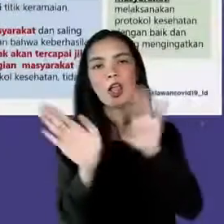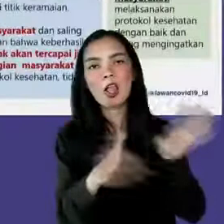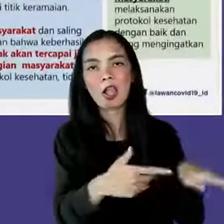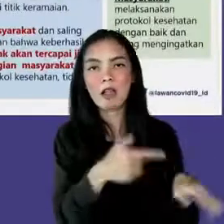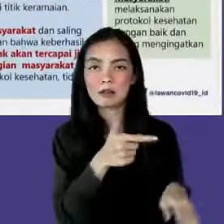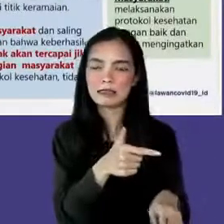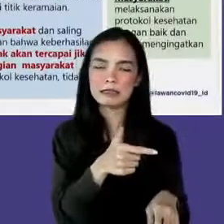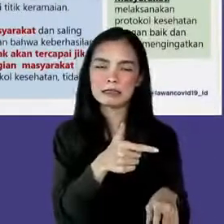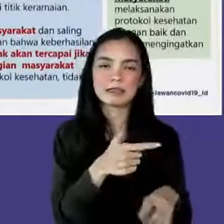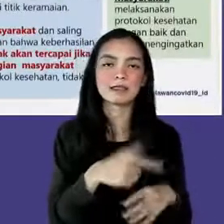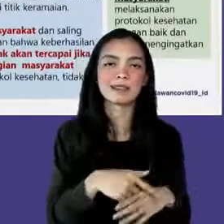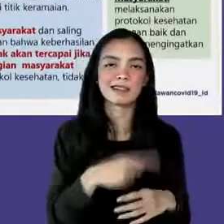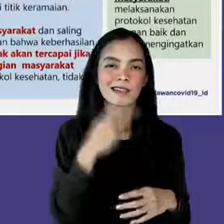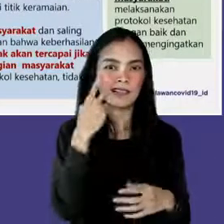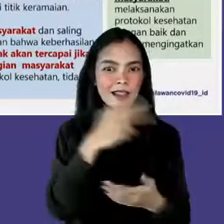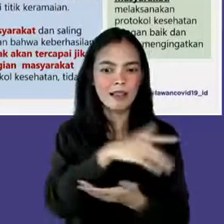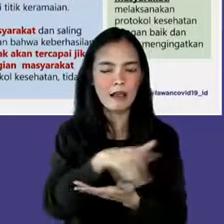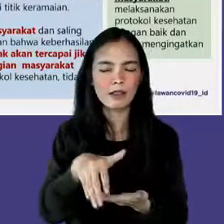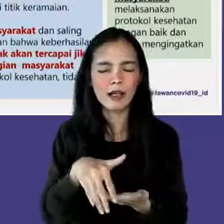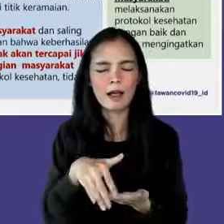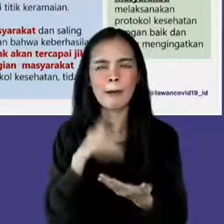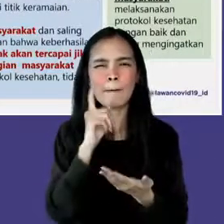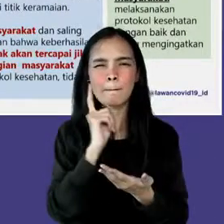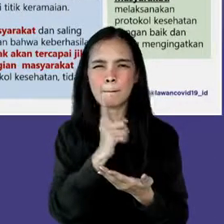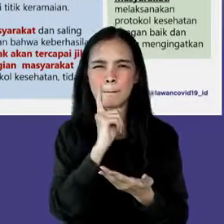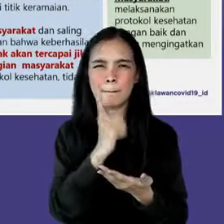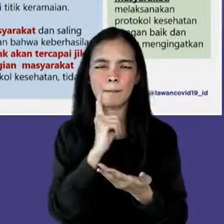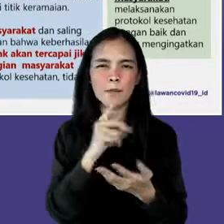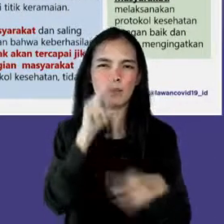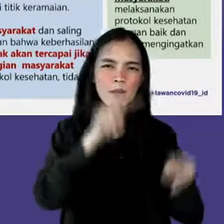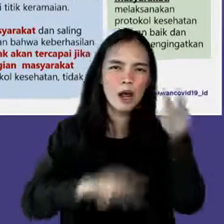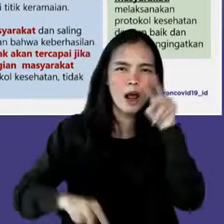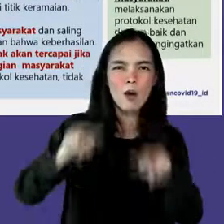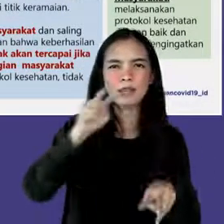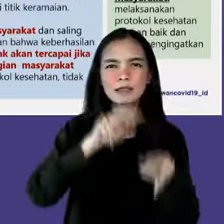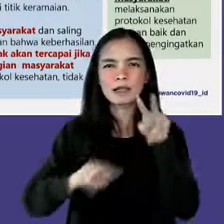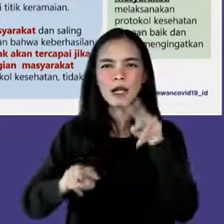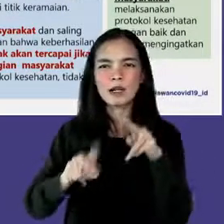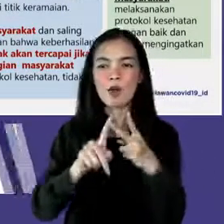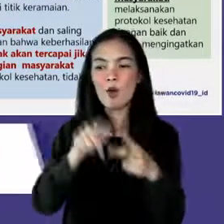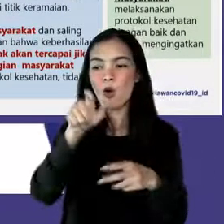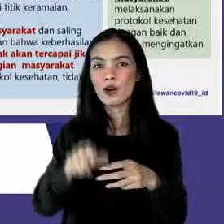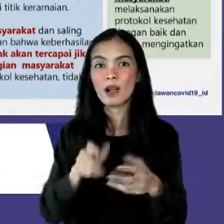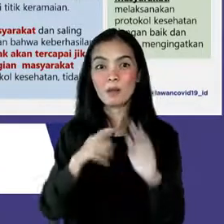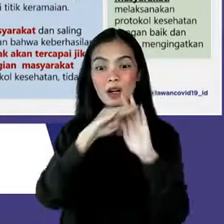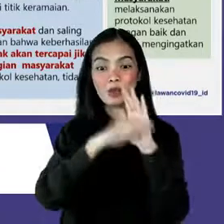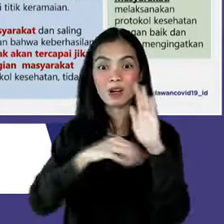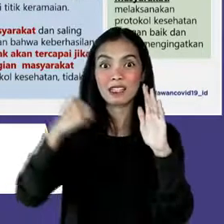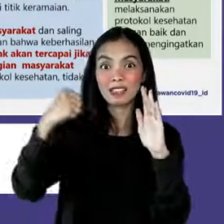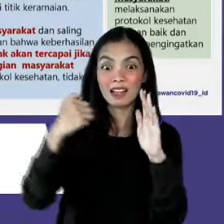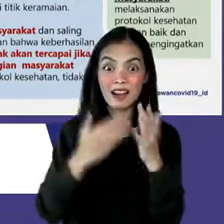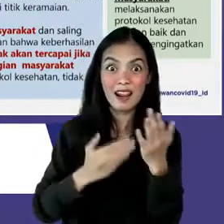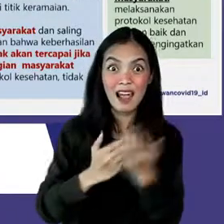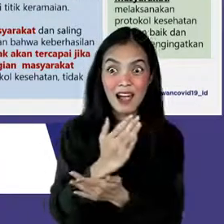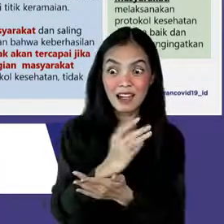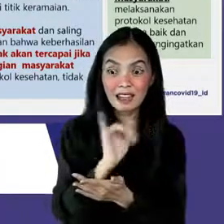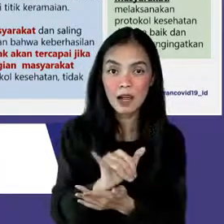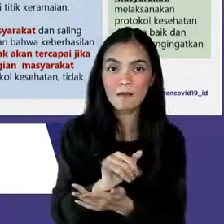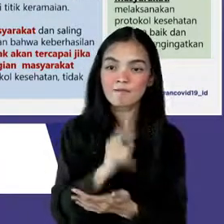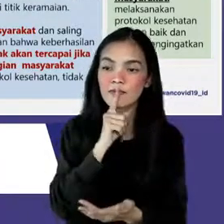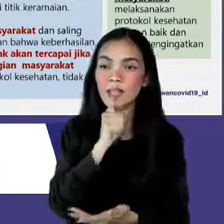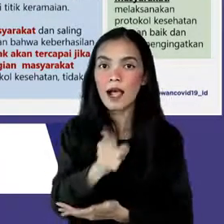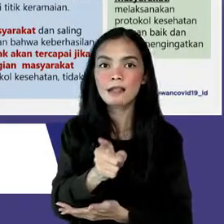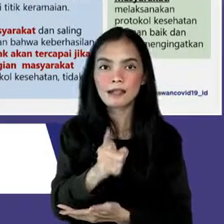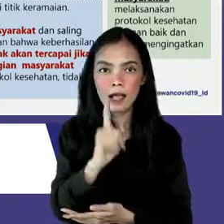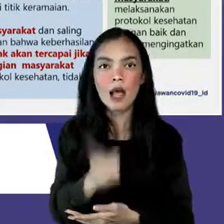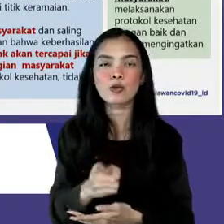Mengacu pada data tersebut, maka pengawasan dan tindak tegas pelanggaran protokol kesehatan perlu menjadi salah satu hal